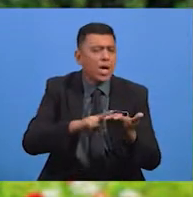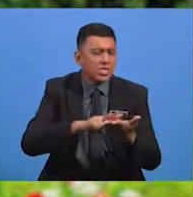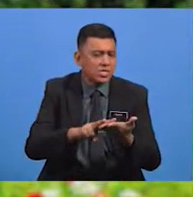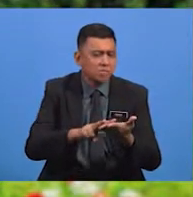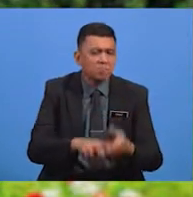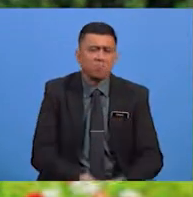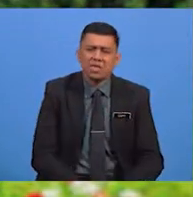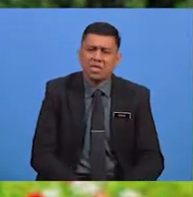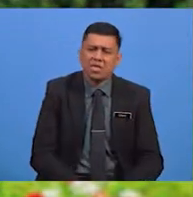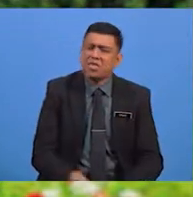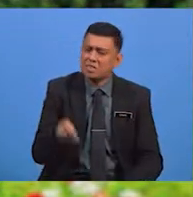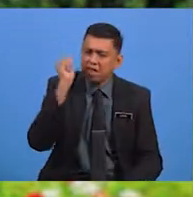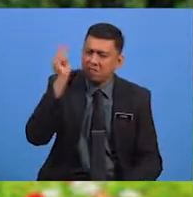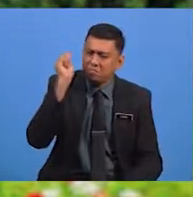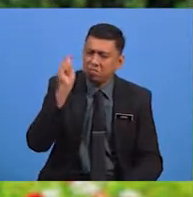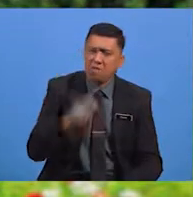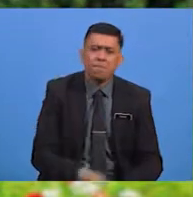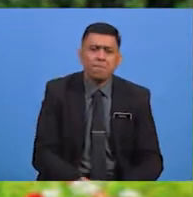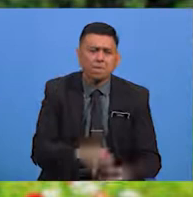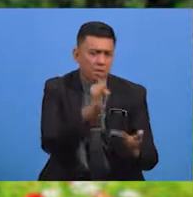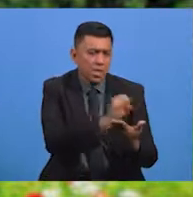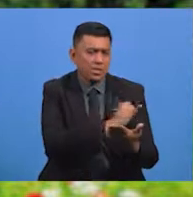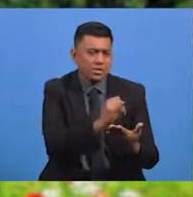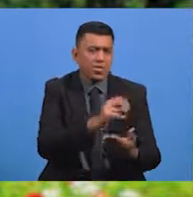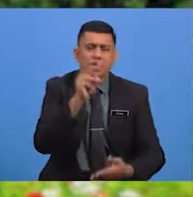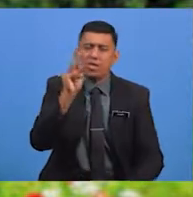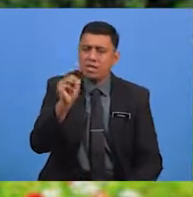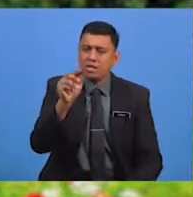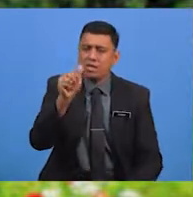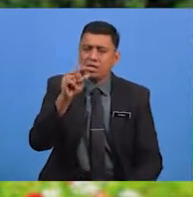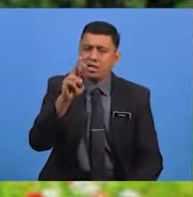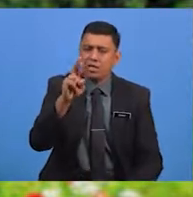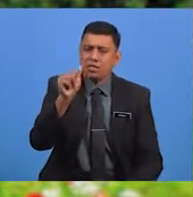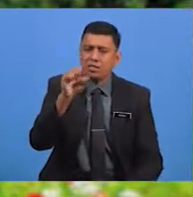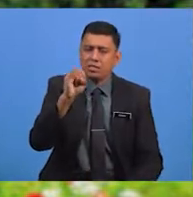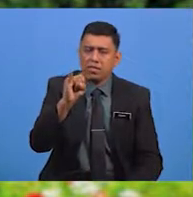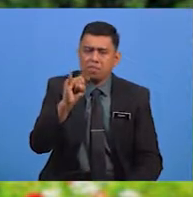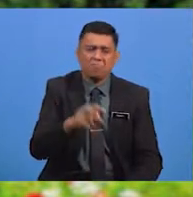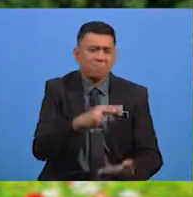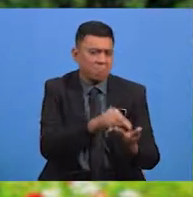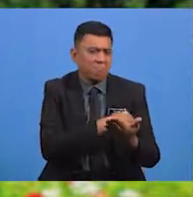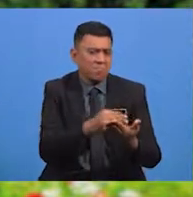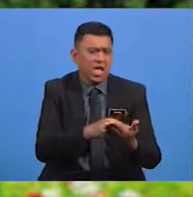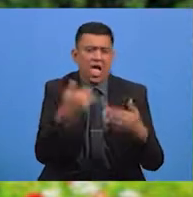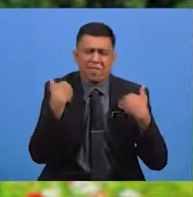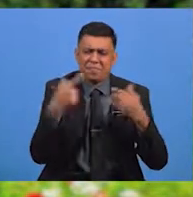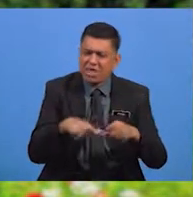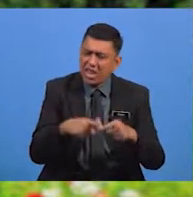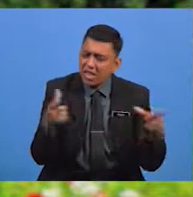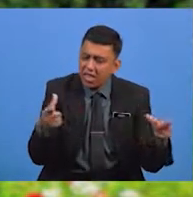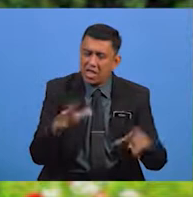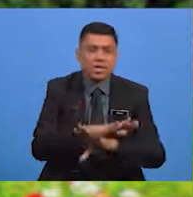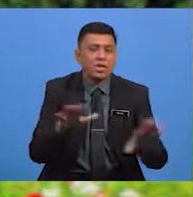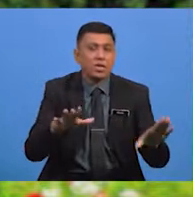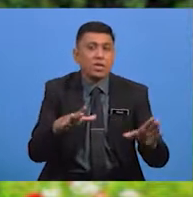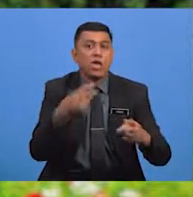yang dilagukan tadi Berirama narasi Nada ini ada kelainannya Dan